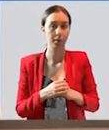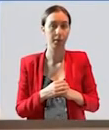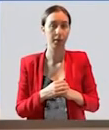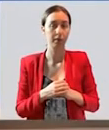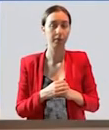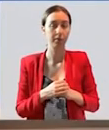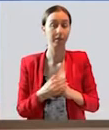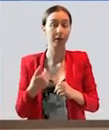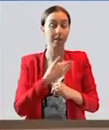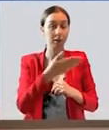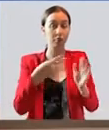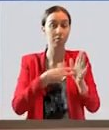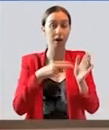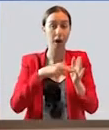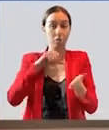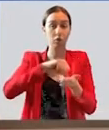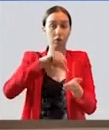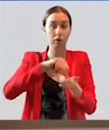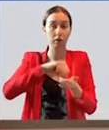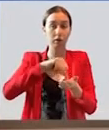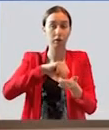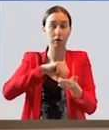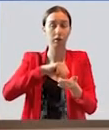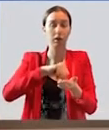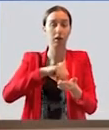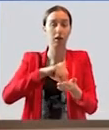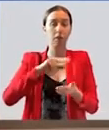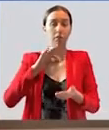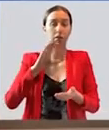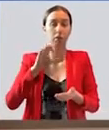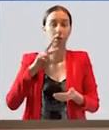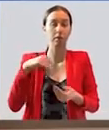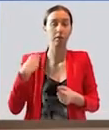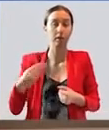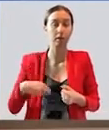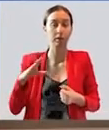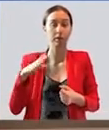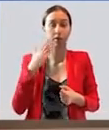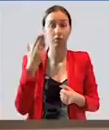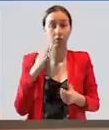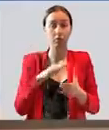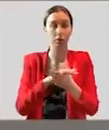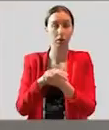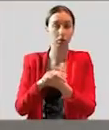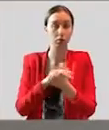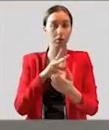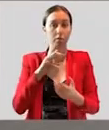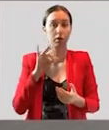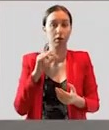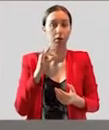В нашей программе принимает участие чрезвычайный полномочный посол Франции в Советском Союзе Жан-Мари Мерион.